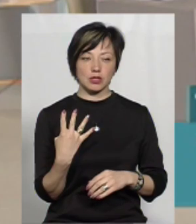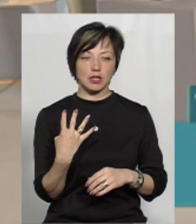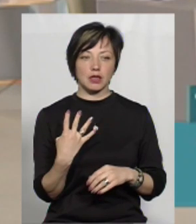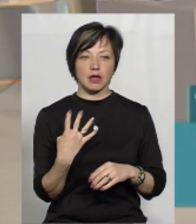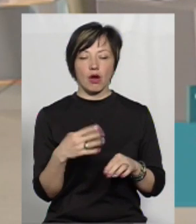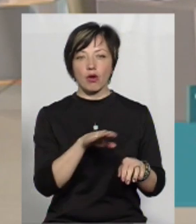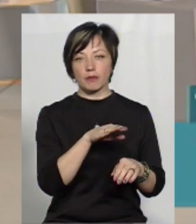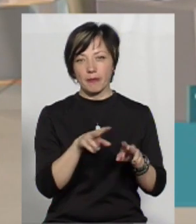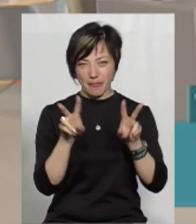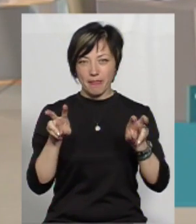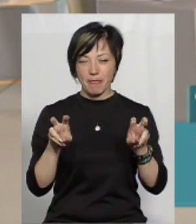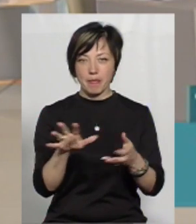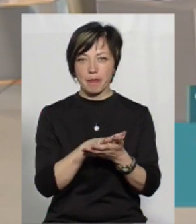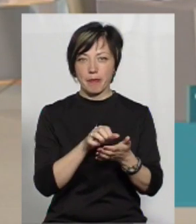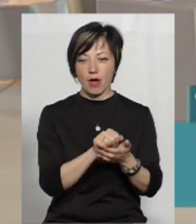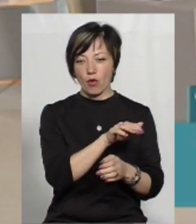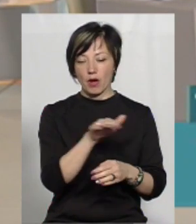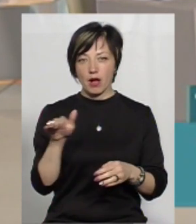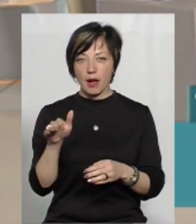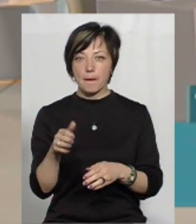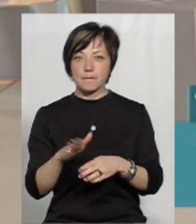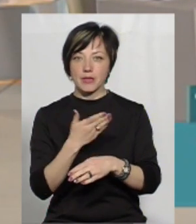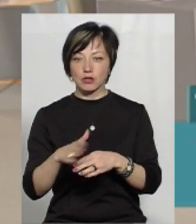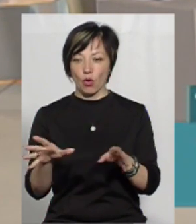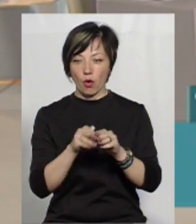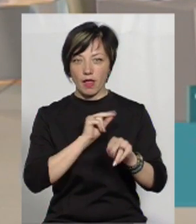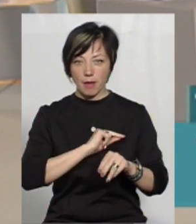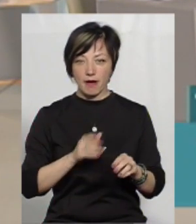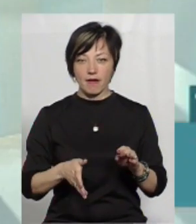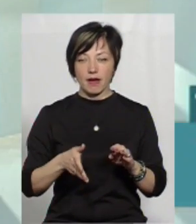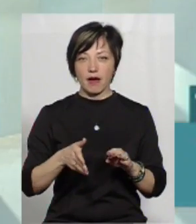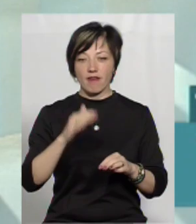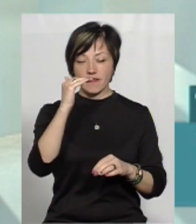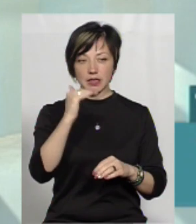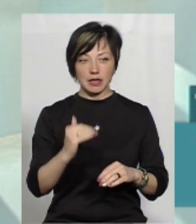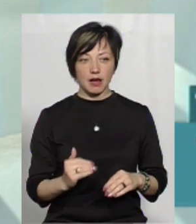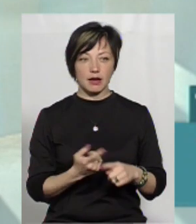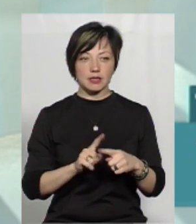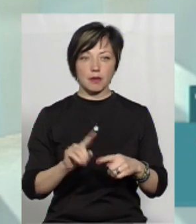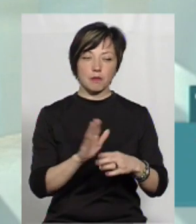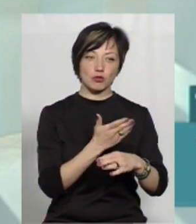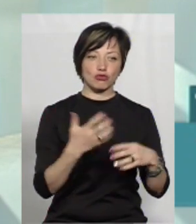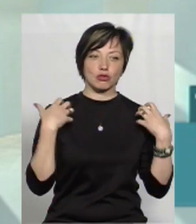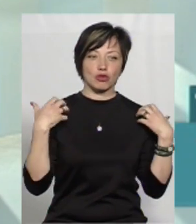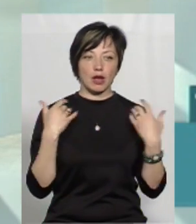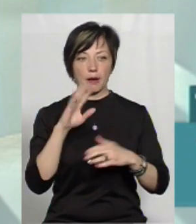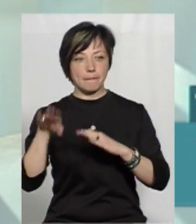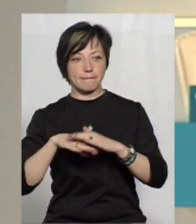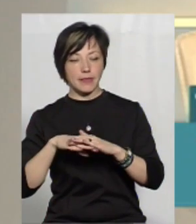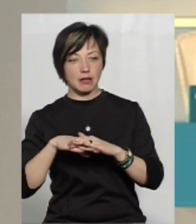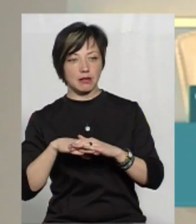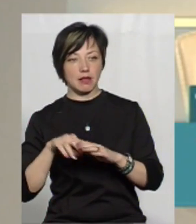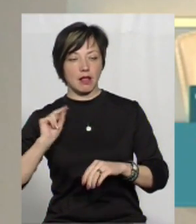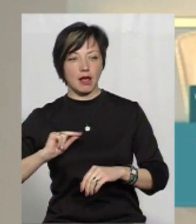Горизонтальний – це між колегами, вертикальний – це між начальством і підлеглим.